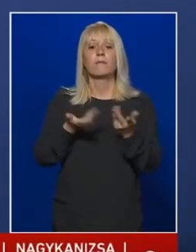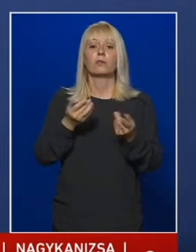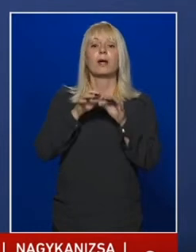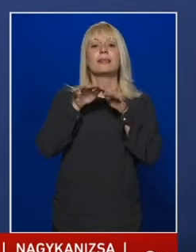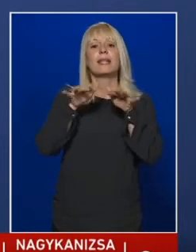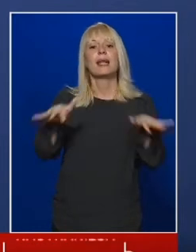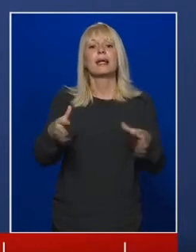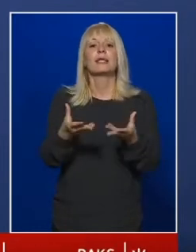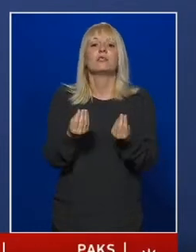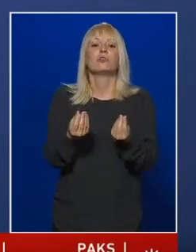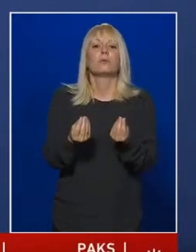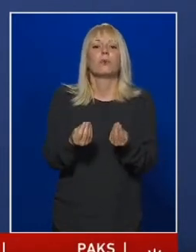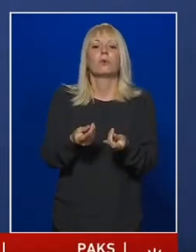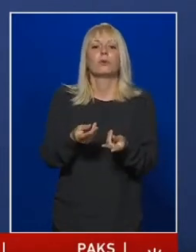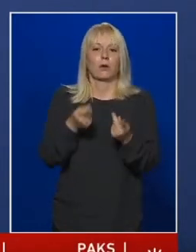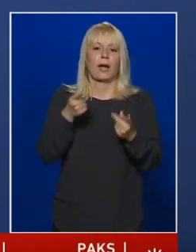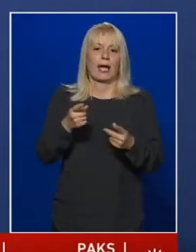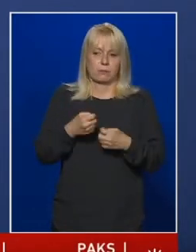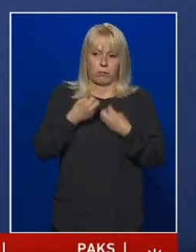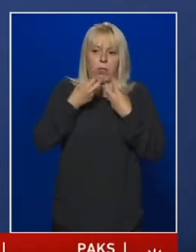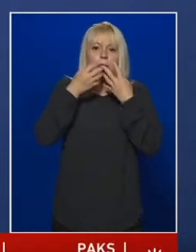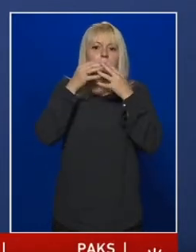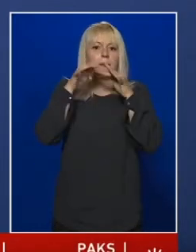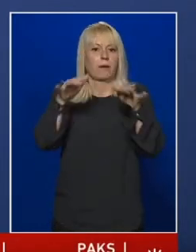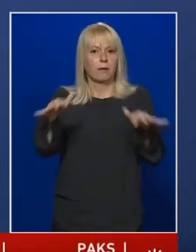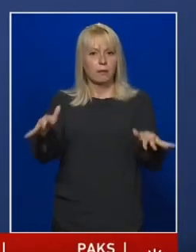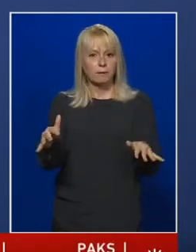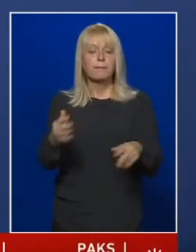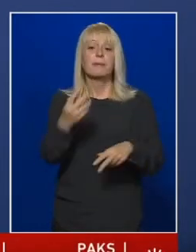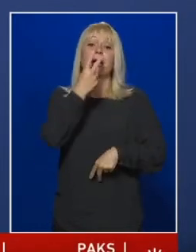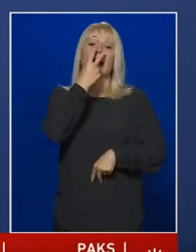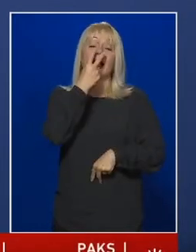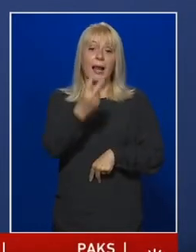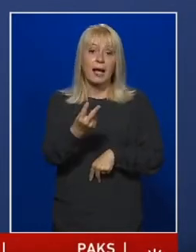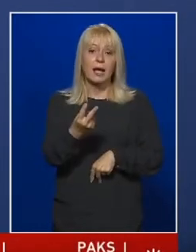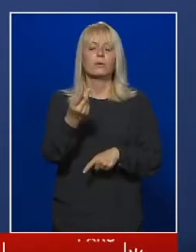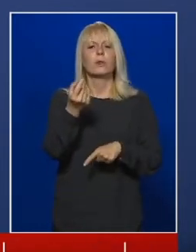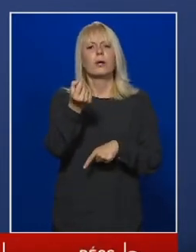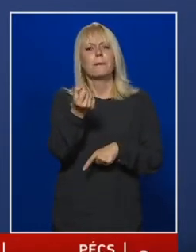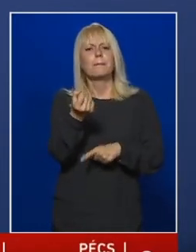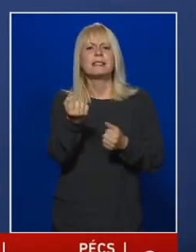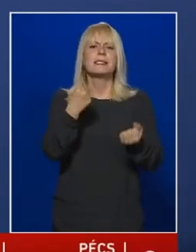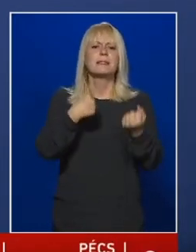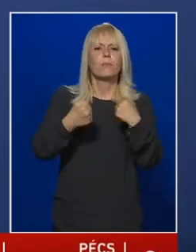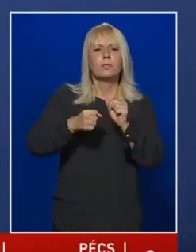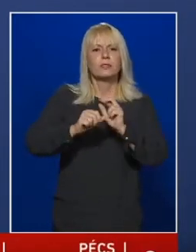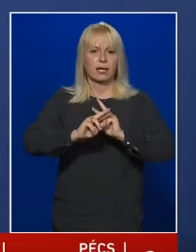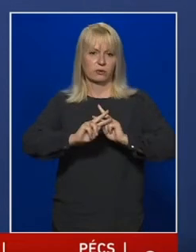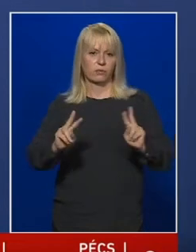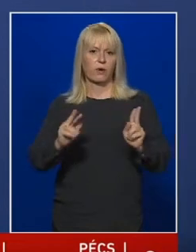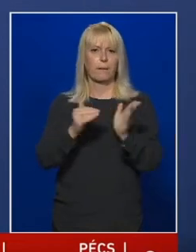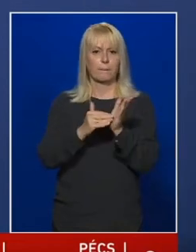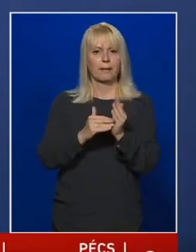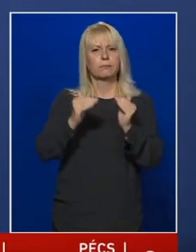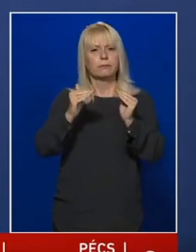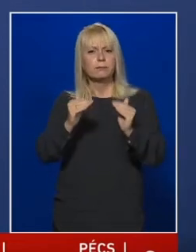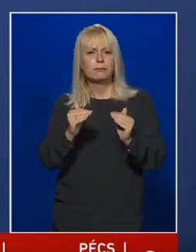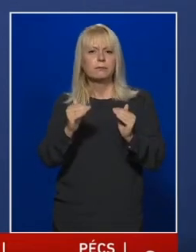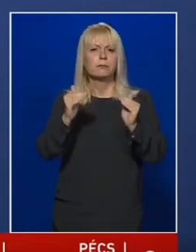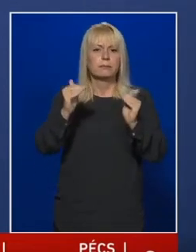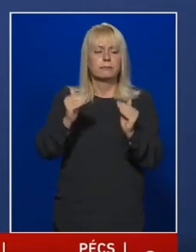terjedésmódja az ez. Látjuk azt, hogy pici mozgások vannak még naponta,